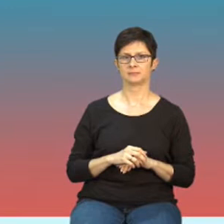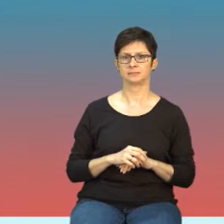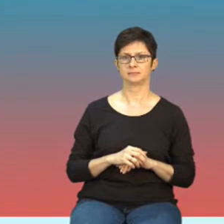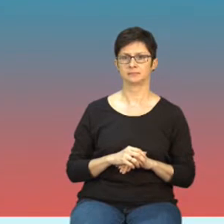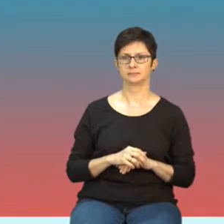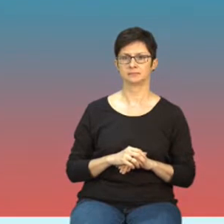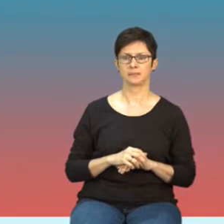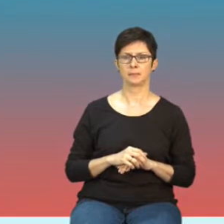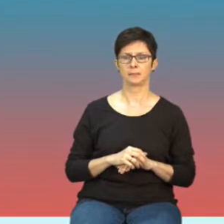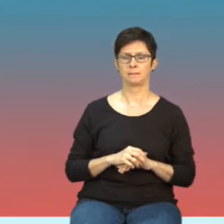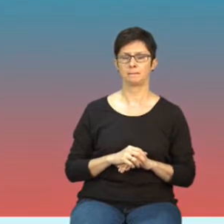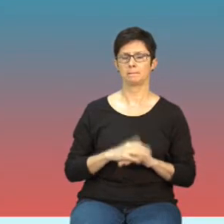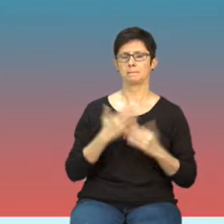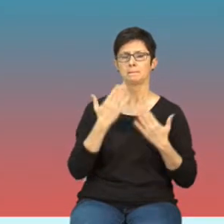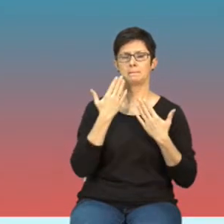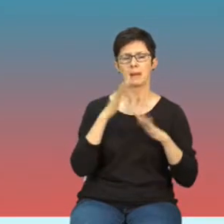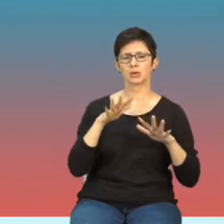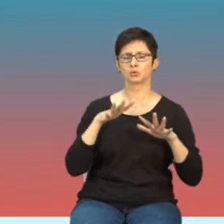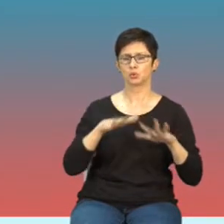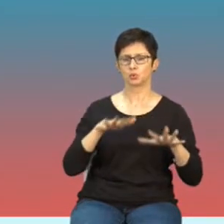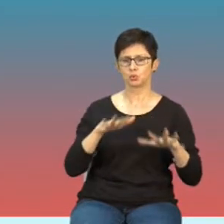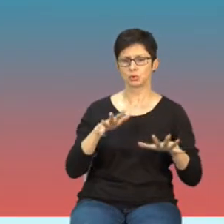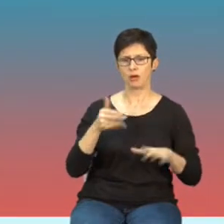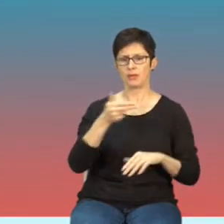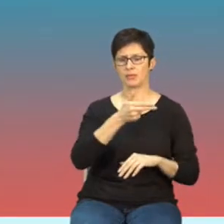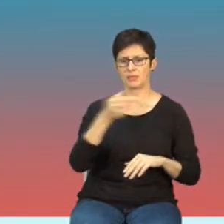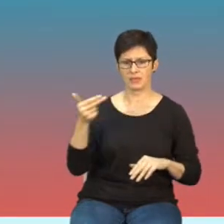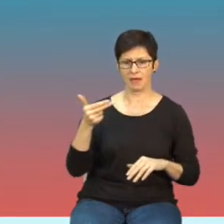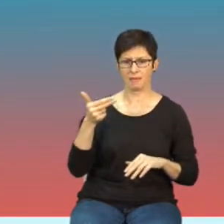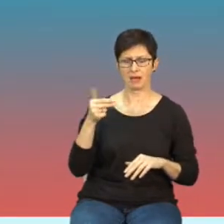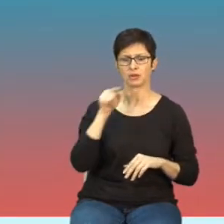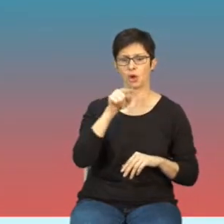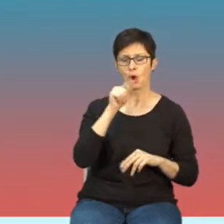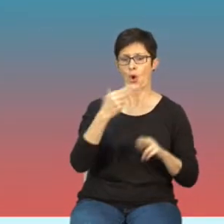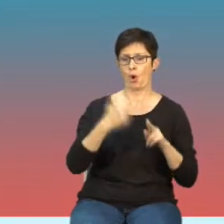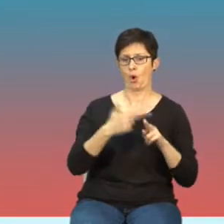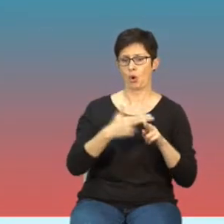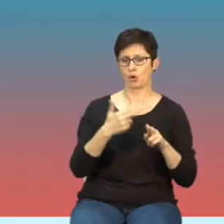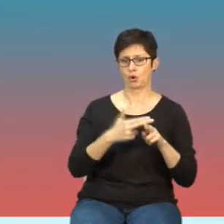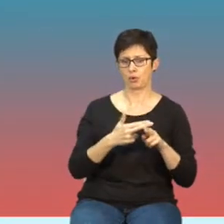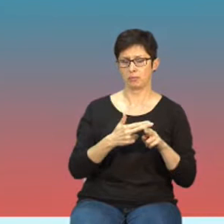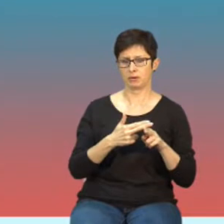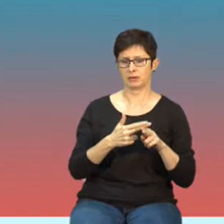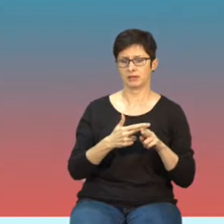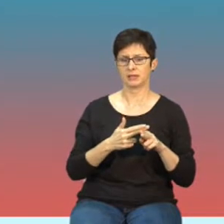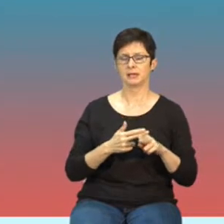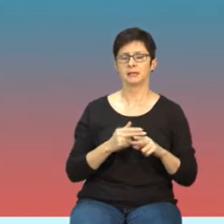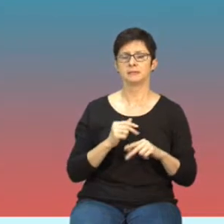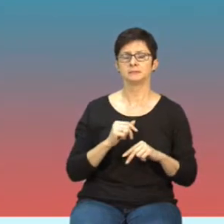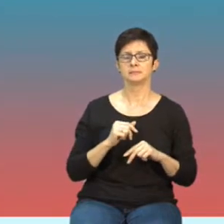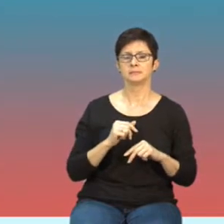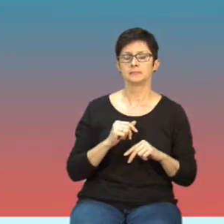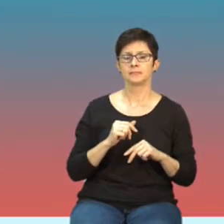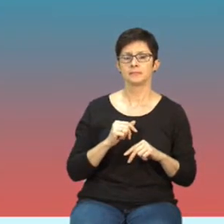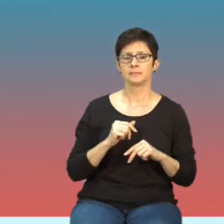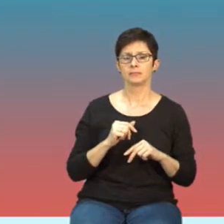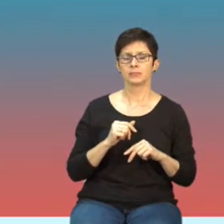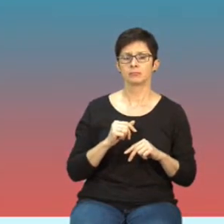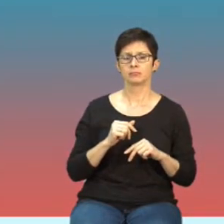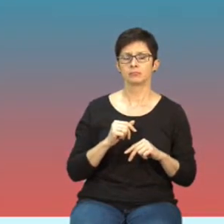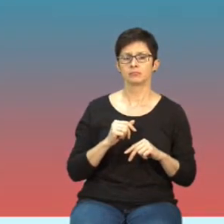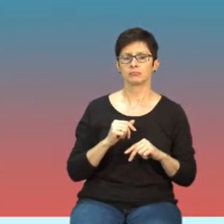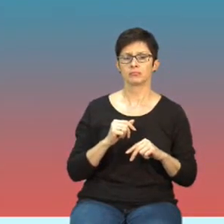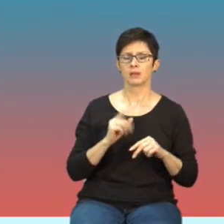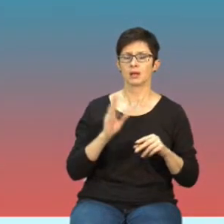bardzo dużo na temat choroby radiotelegrafistów, czy później choroby mikrofalowej, duży wkład